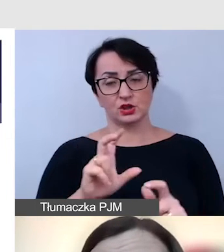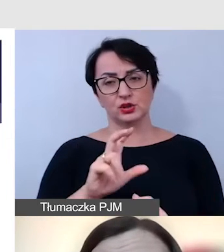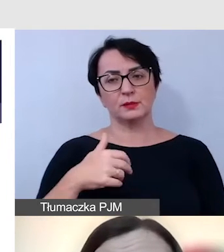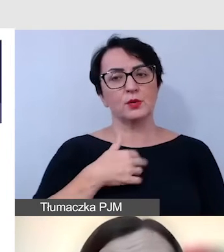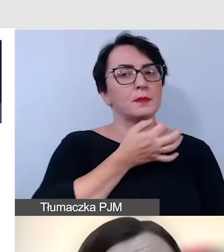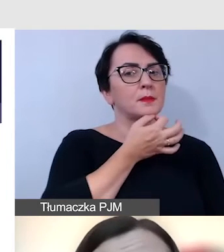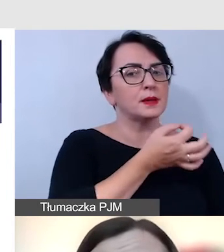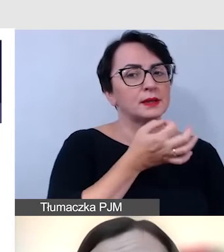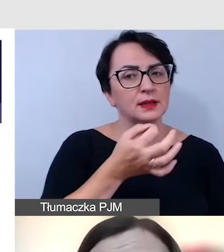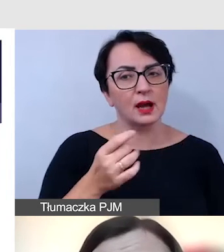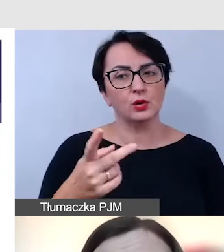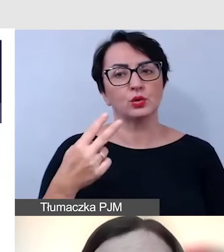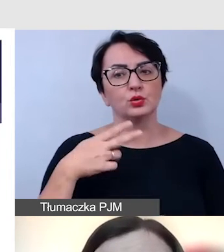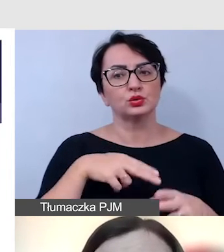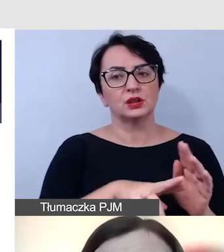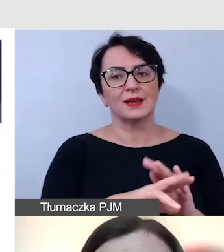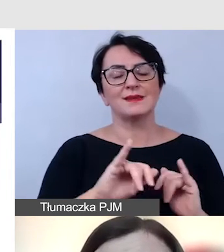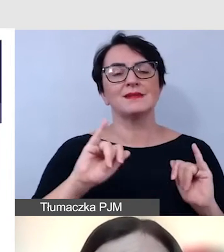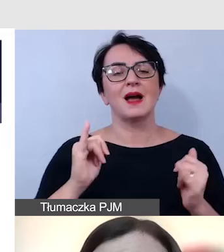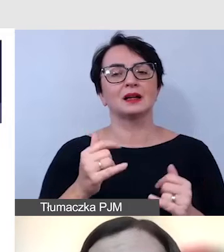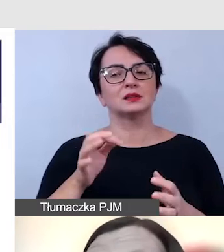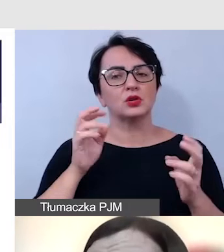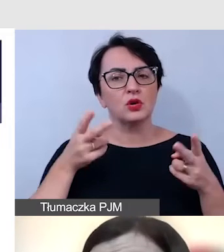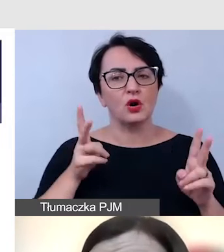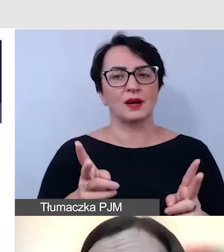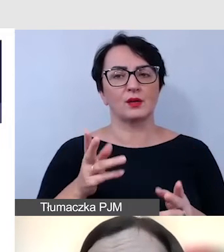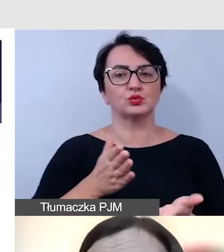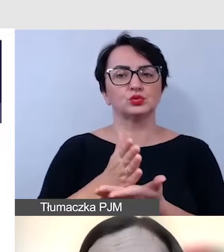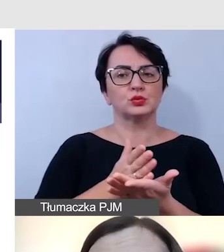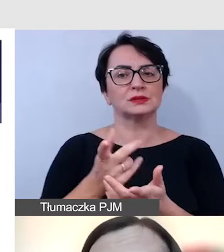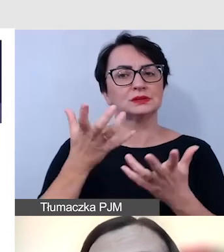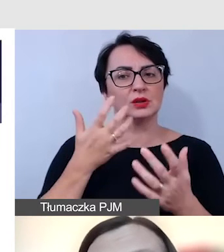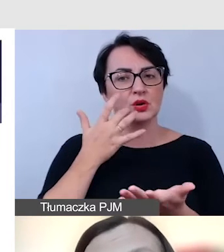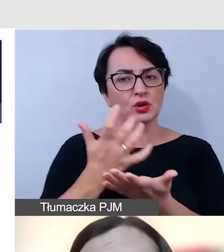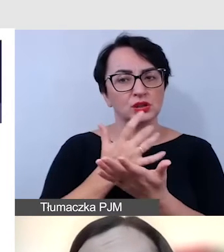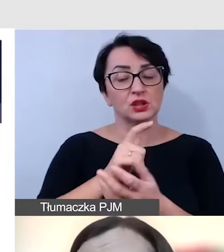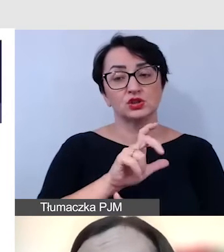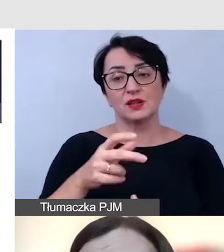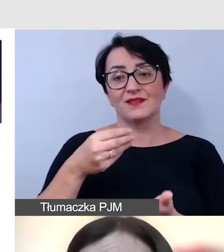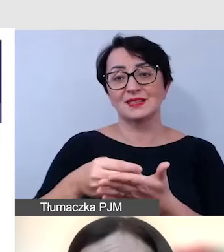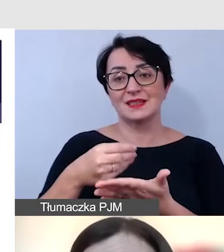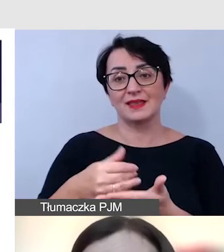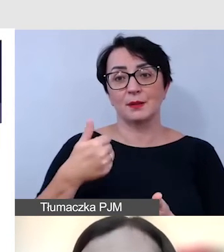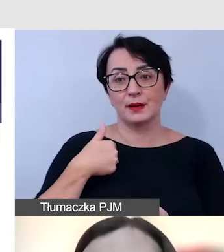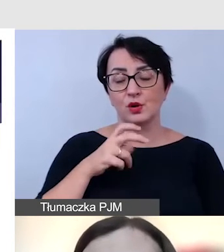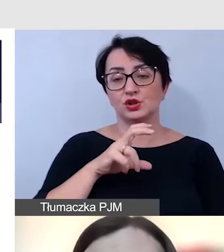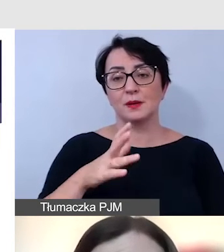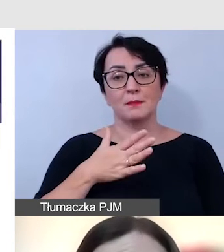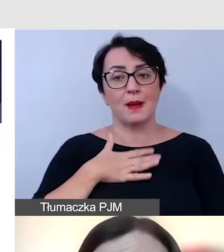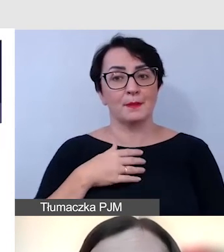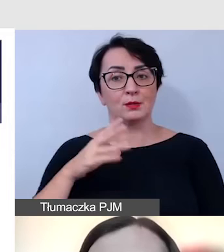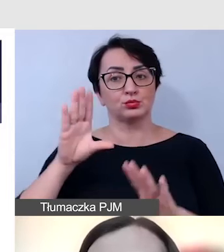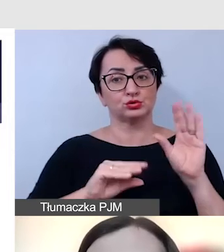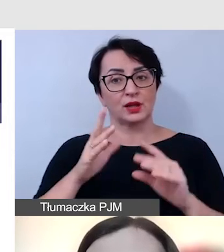uczestników, z jakiej konkretnej usługi potrzebują skorzystać. Czy wyceniono te usługi i czy uwzględniono koszty tych usług w